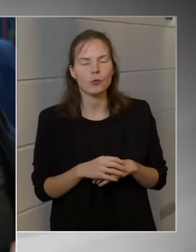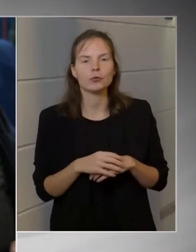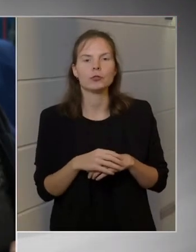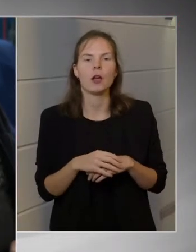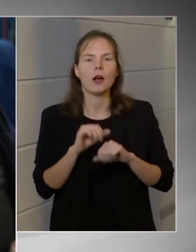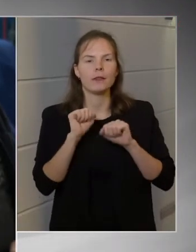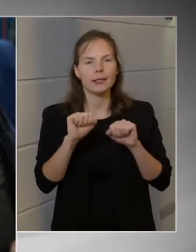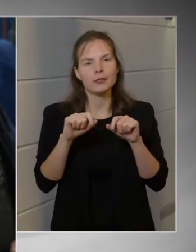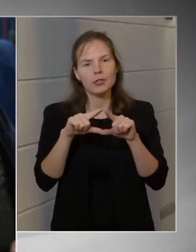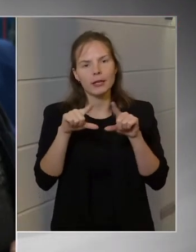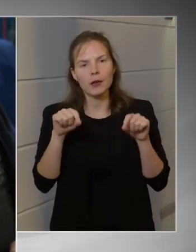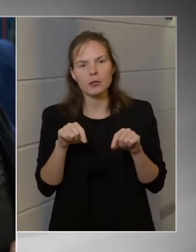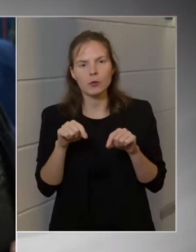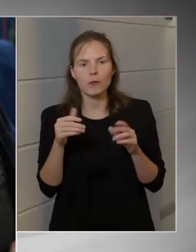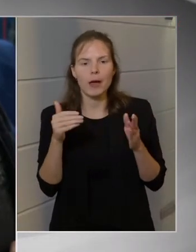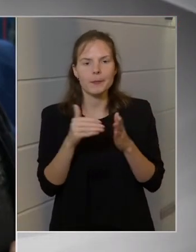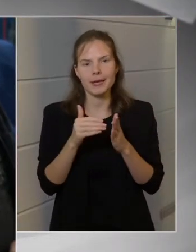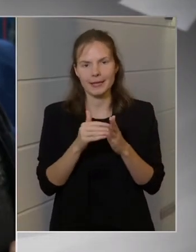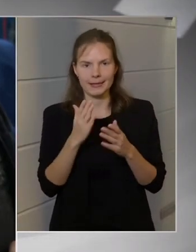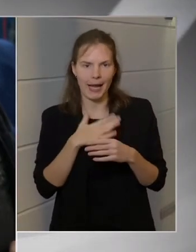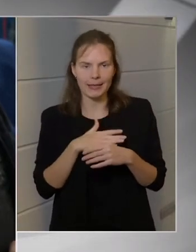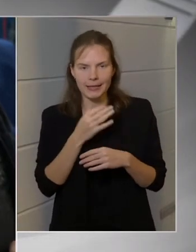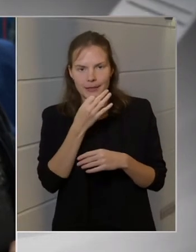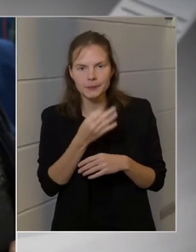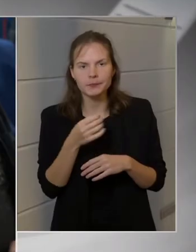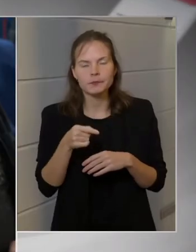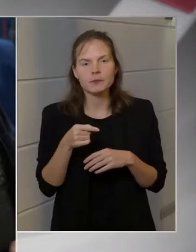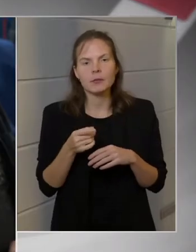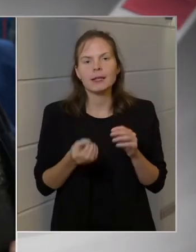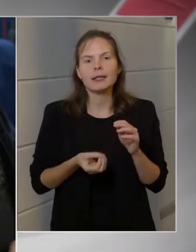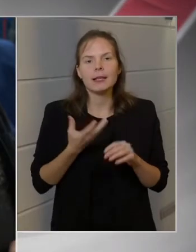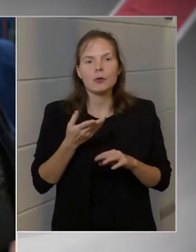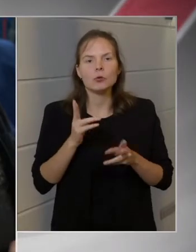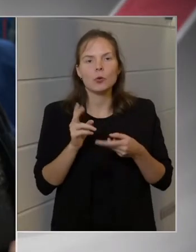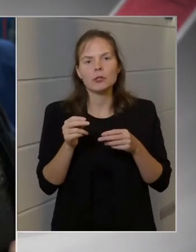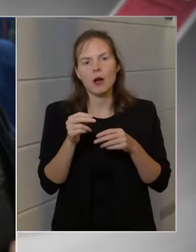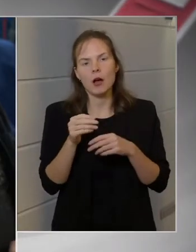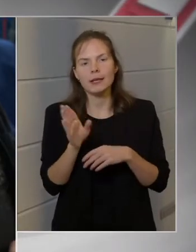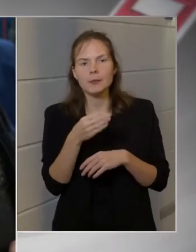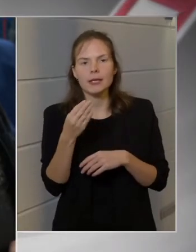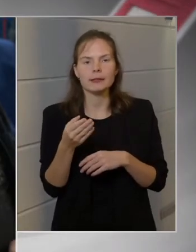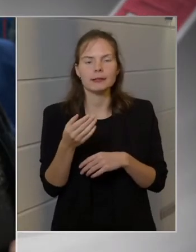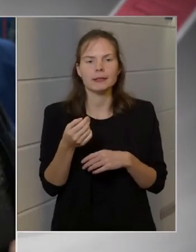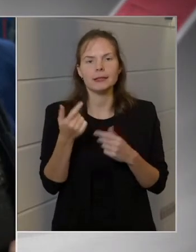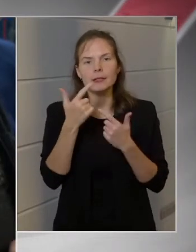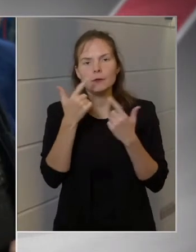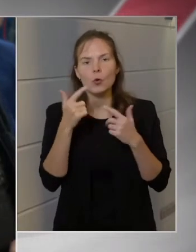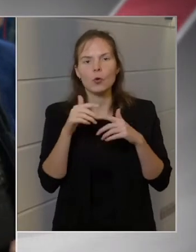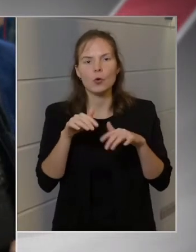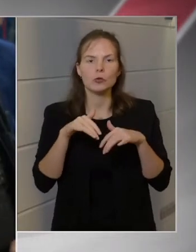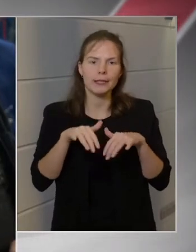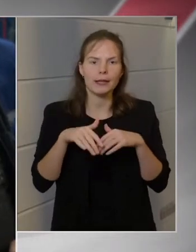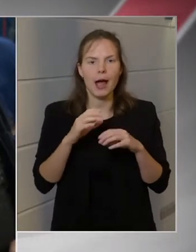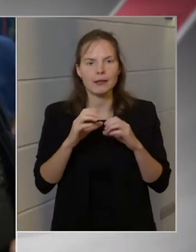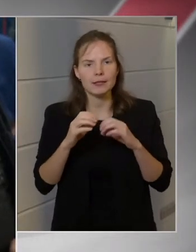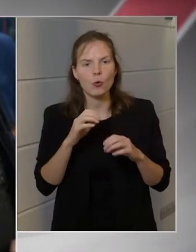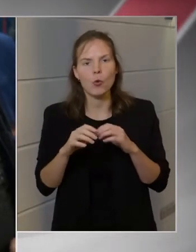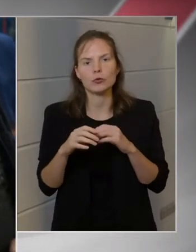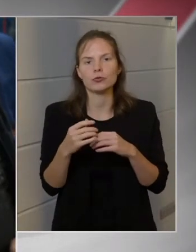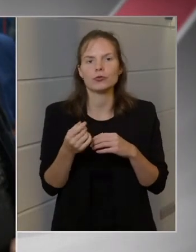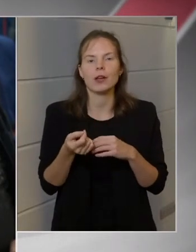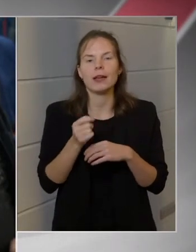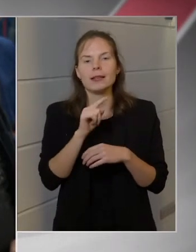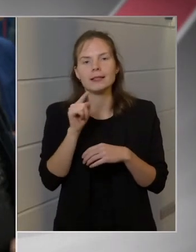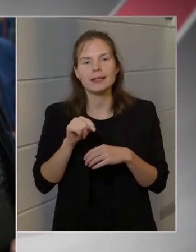védettségigazolványokra még annyiba visszatérnék, hogy most kiderülti a Nemzeti Infokommunikációs ZRT, NISZ, ugye